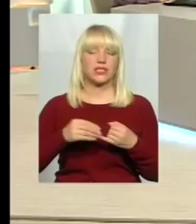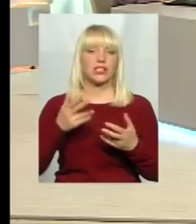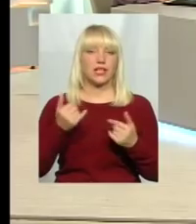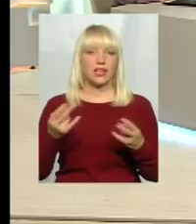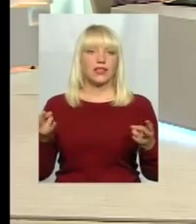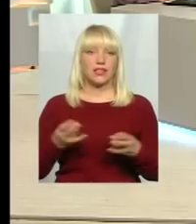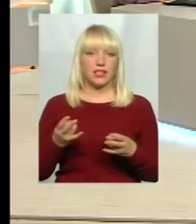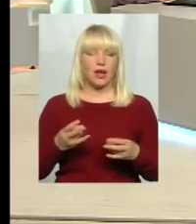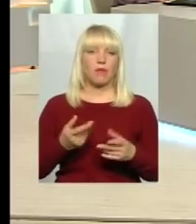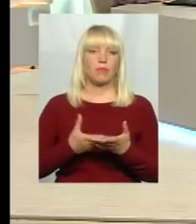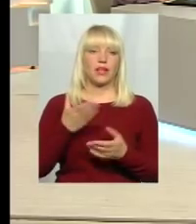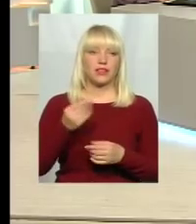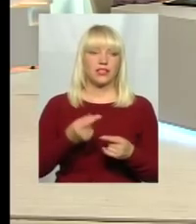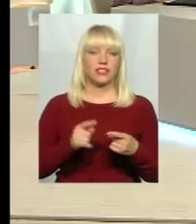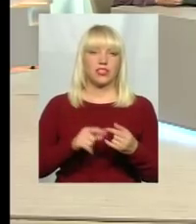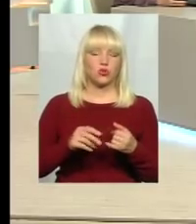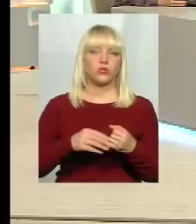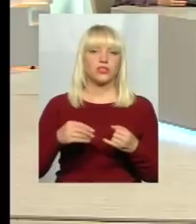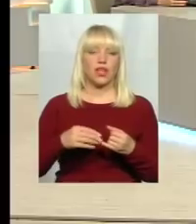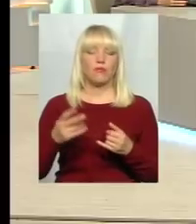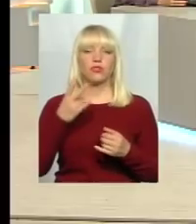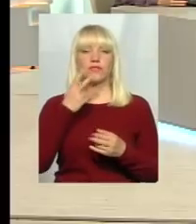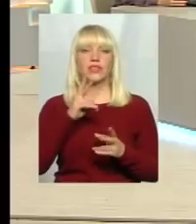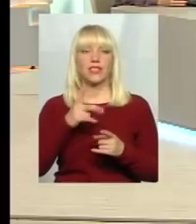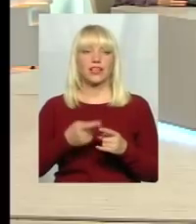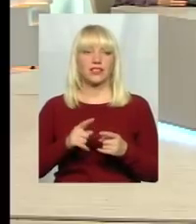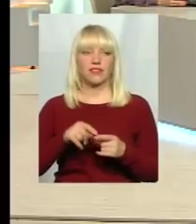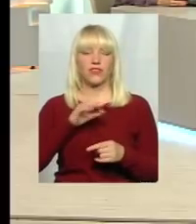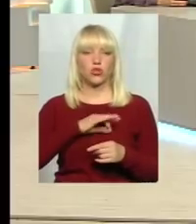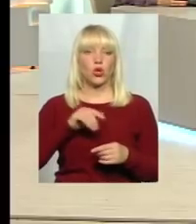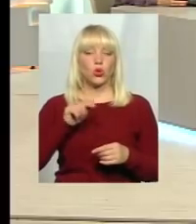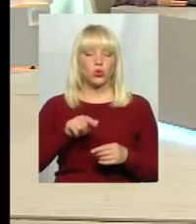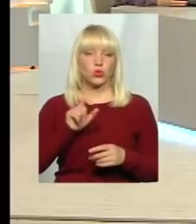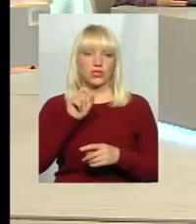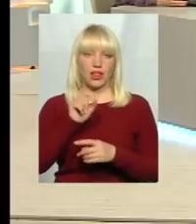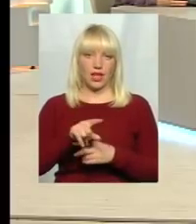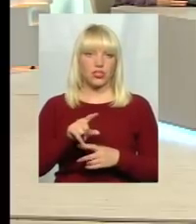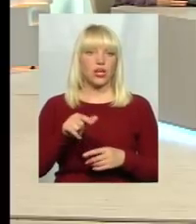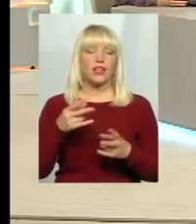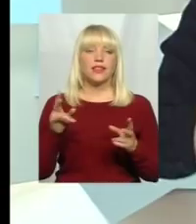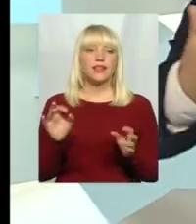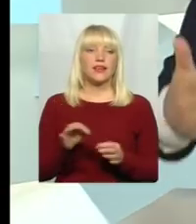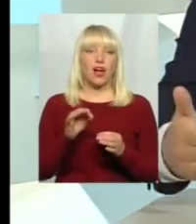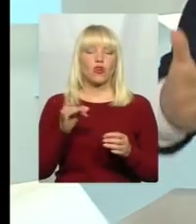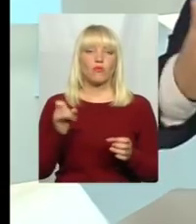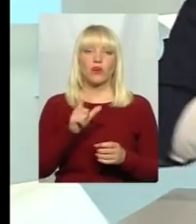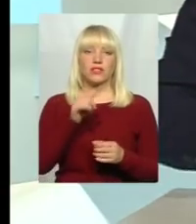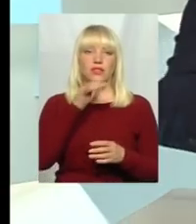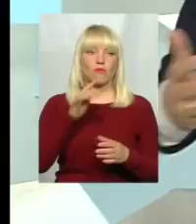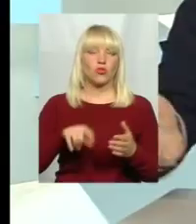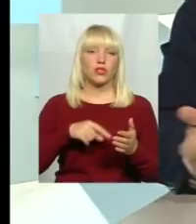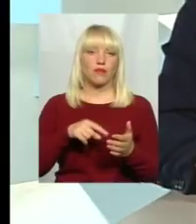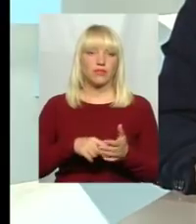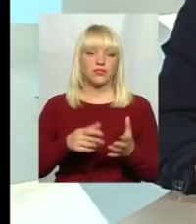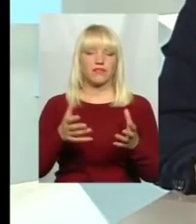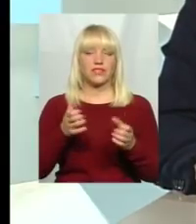цю землю і дивитися, як ефективно використати. Ось тут задача. Тому не в якому разі не може місту взяти землю, приєднати і